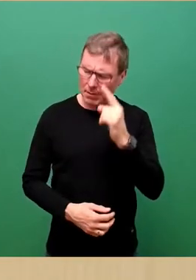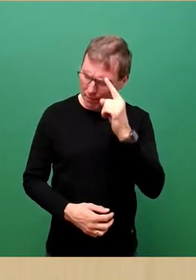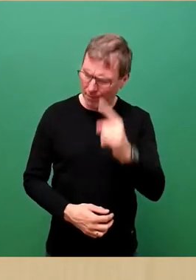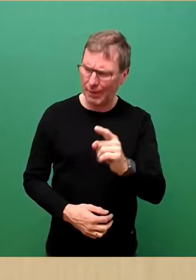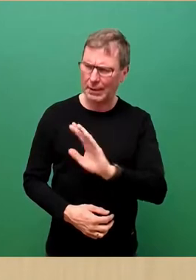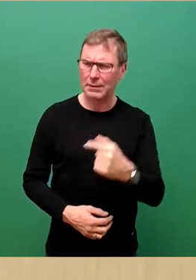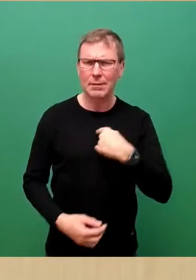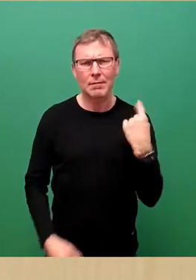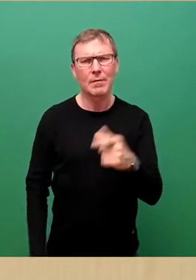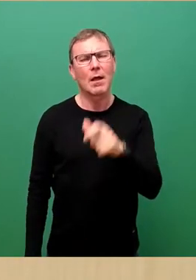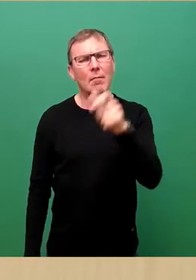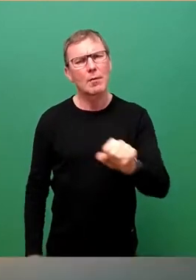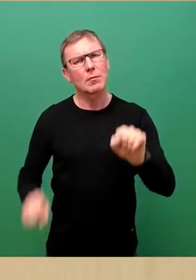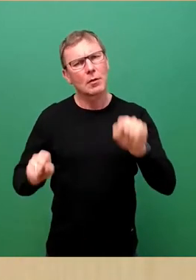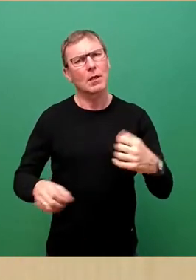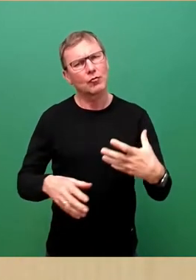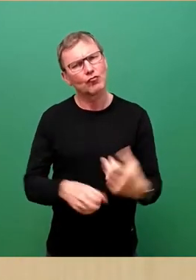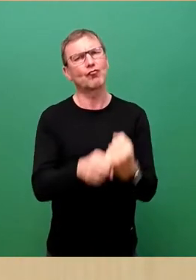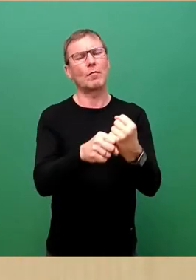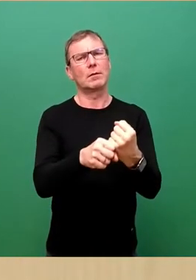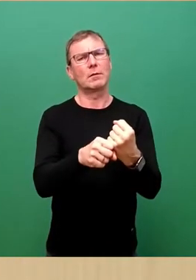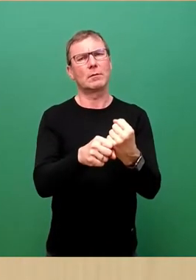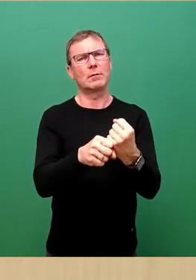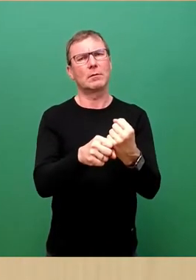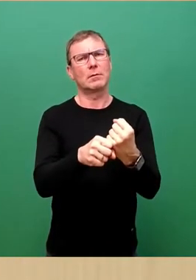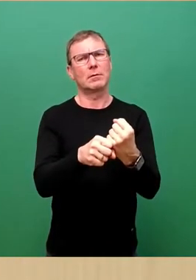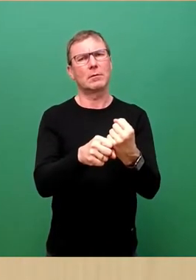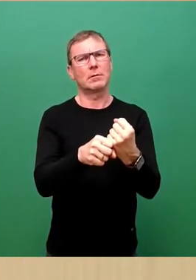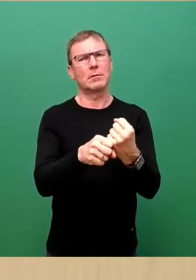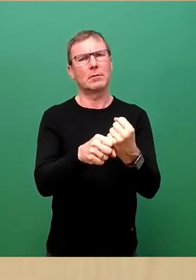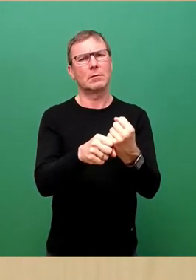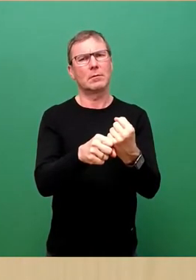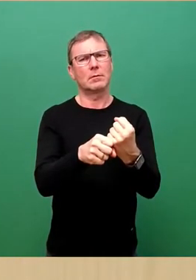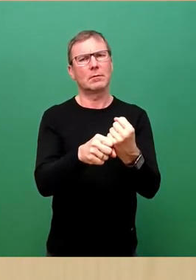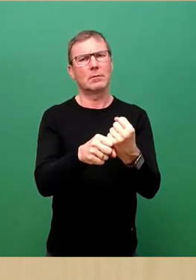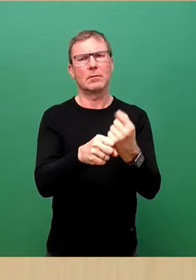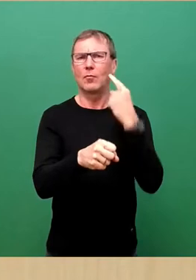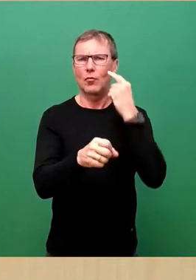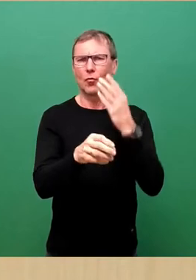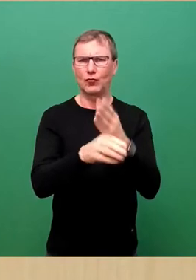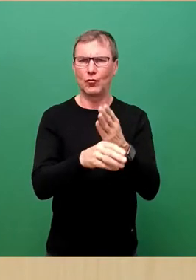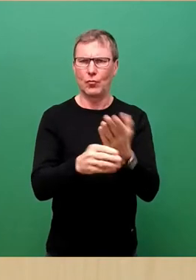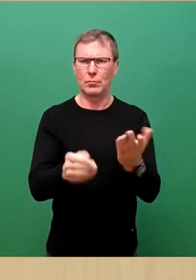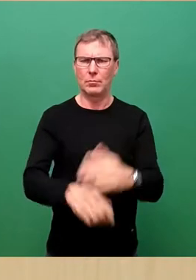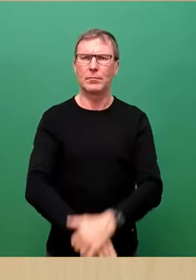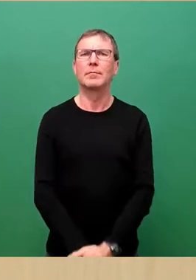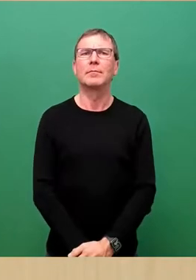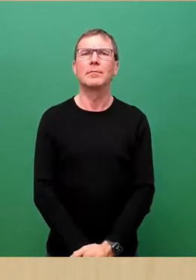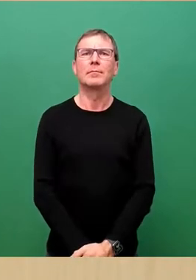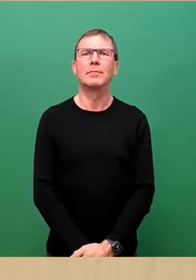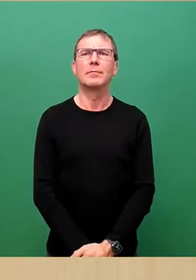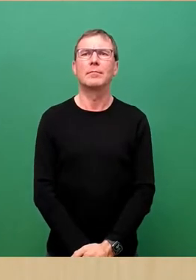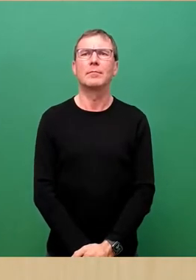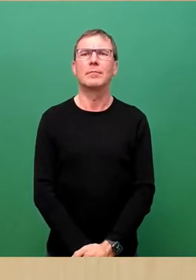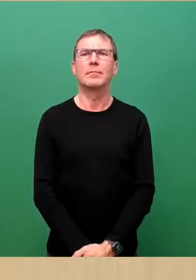dass wir Menschen es schaffen können, in einem guten Miteinander mit der Natur und dem Mitmenschen